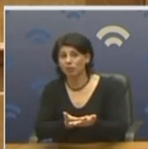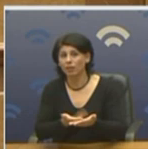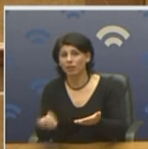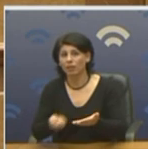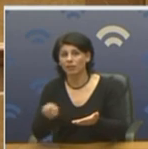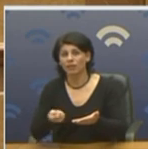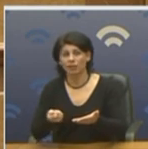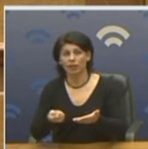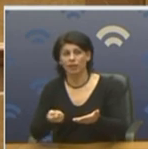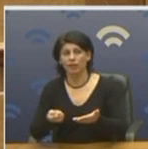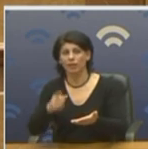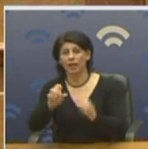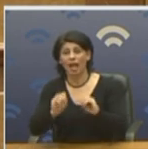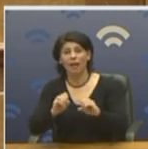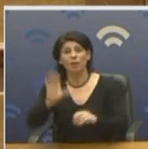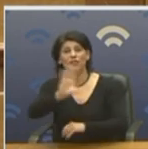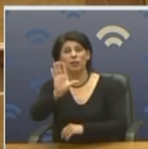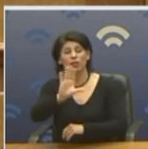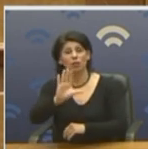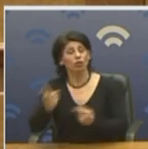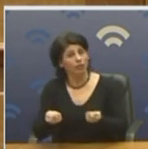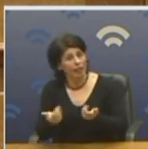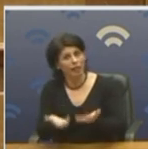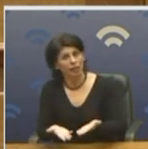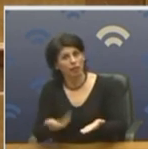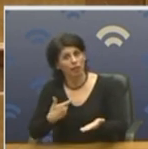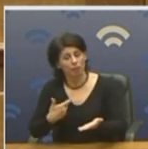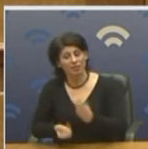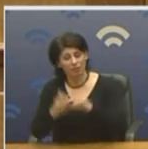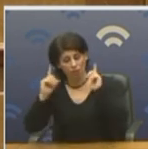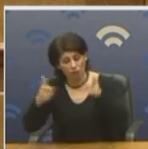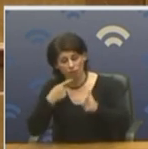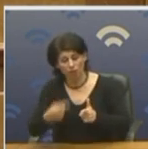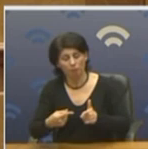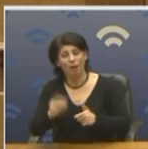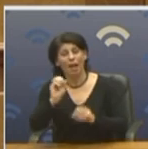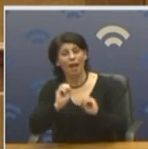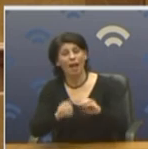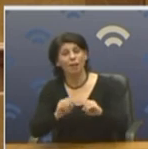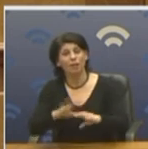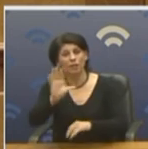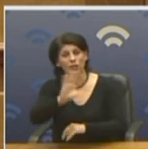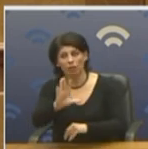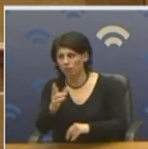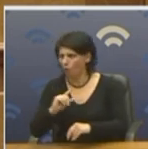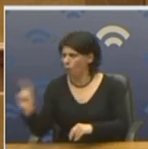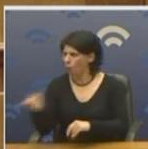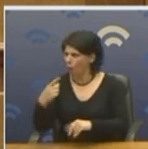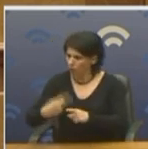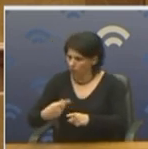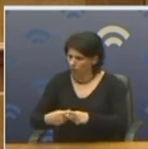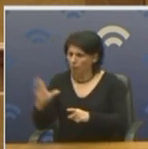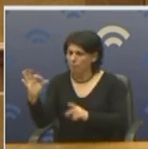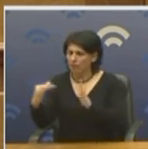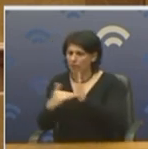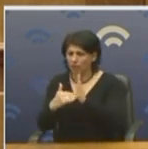τηλεόραση. Εμείς το ποτήραμε, κύριε Γερματάκη, κύριε Τσίπρα, στη Νέα Δημοκρατία να κάνει την εκπαιδευτική τηλεόραση. Γιατί η πλατφόρμα θα έπεφτει. Είναι λογικό. Όταν μπαίνουν 50